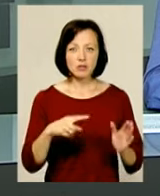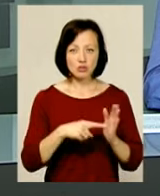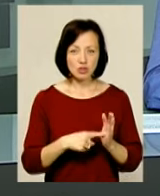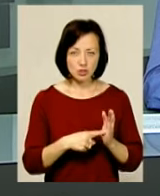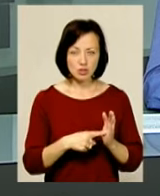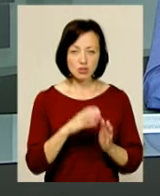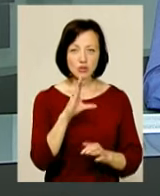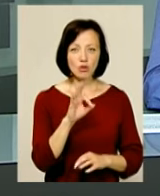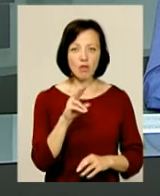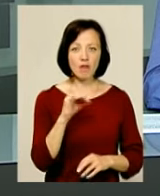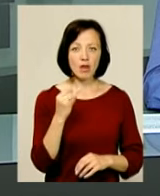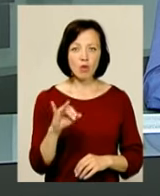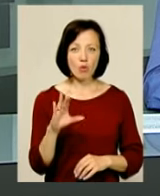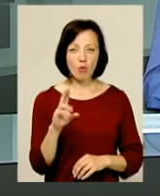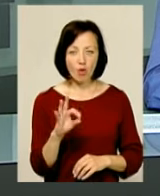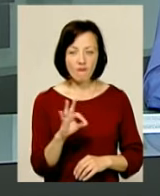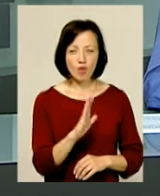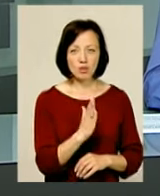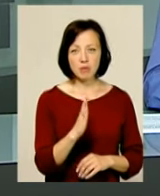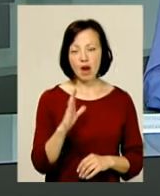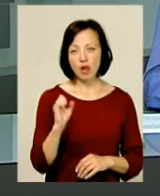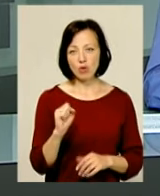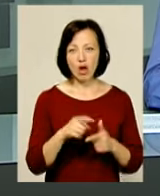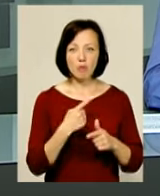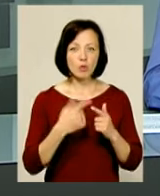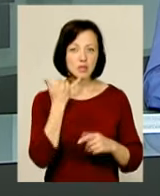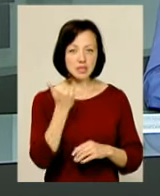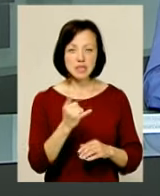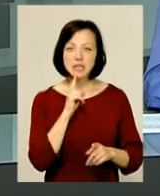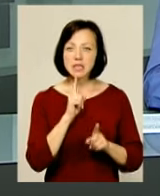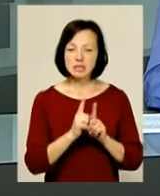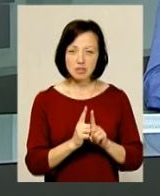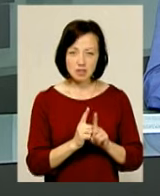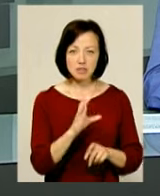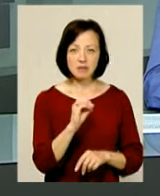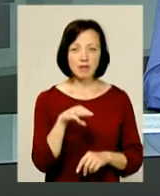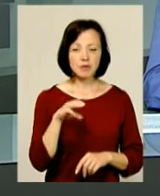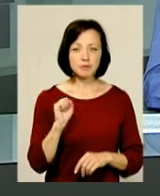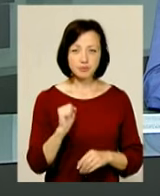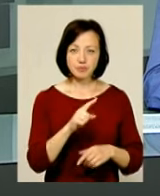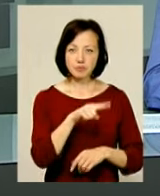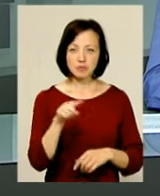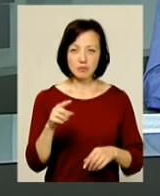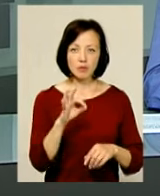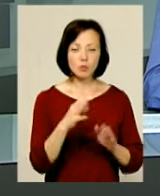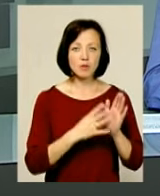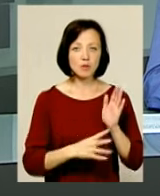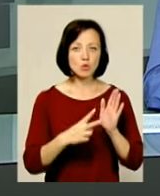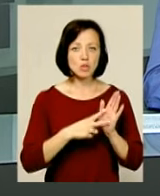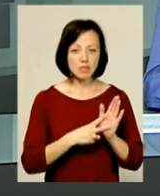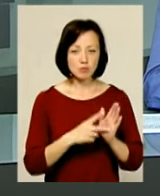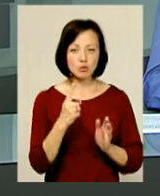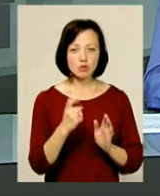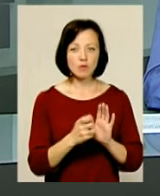Соловейко Володимир Антонович. Або телефонуйте з сестрі військового Світлані Белінській за номером 0 97